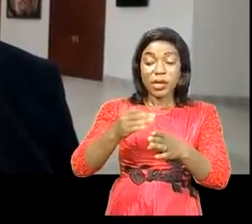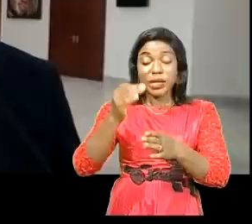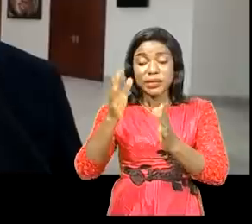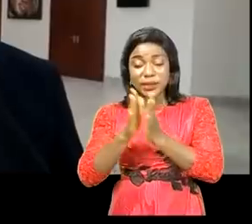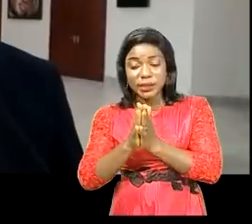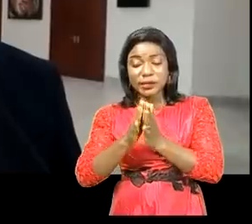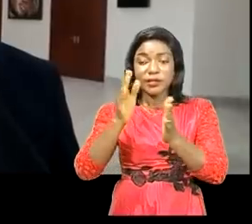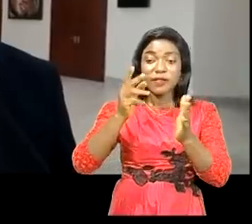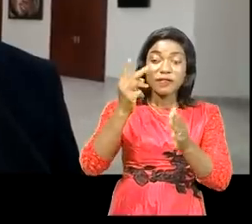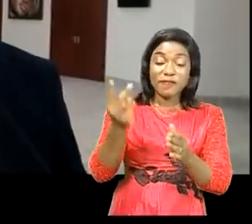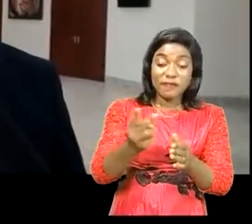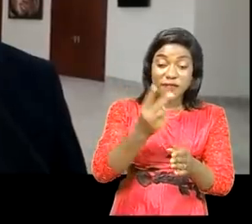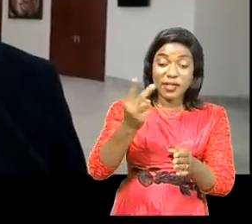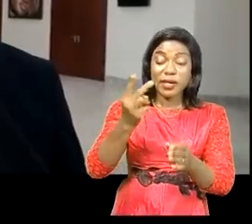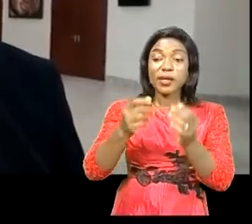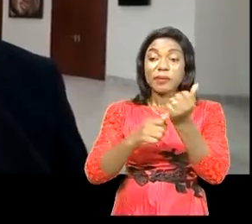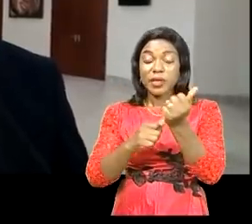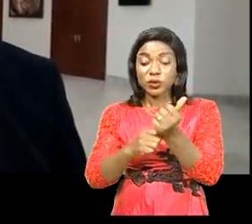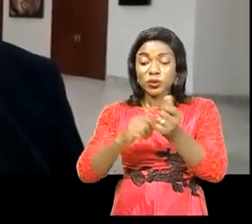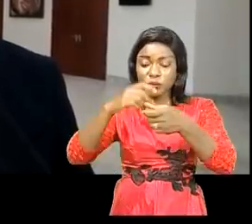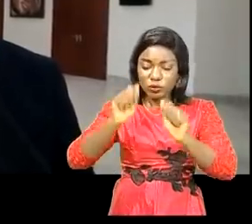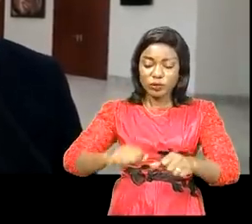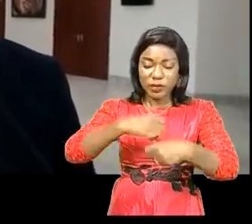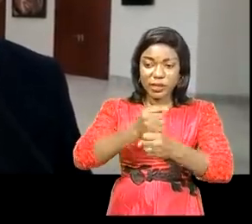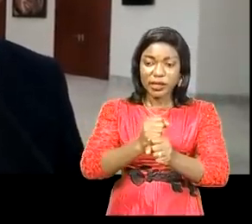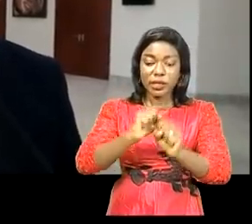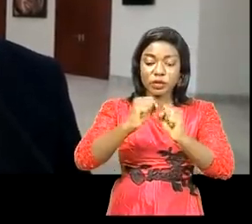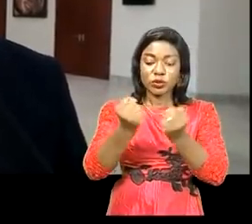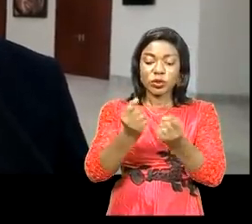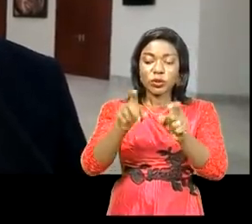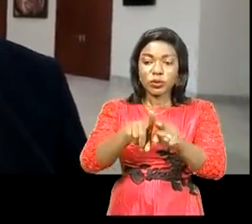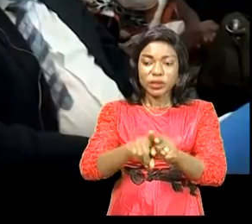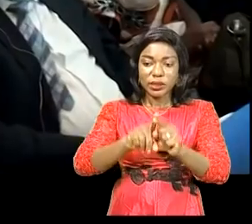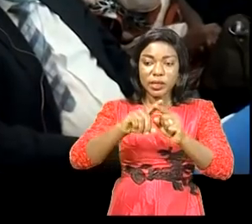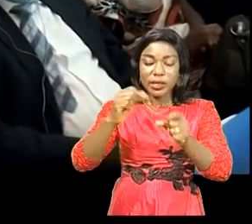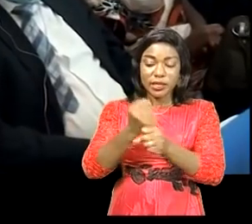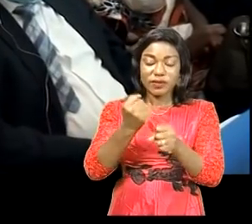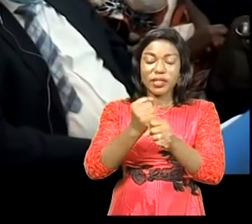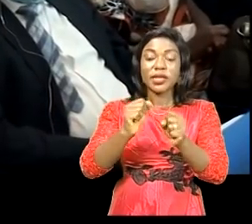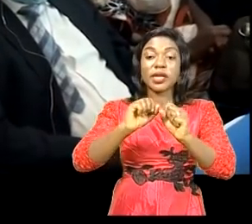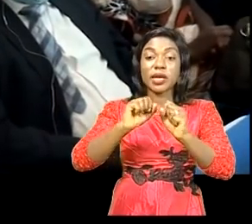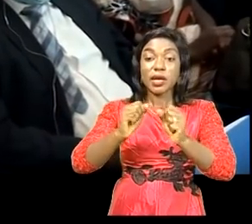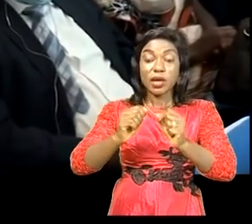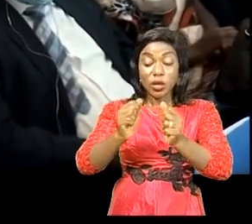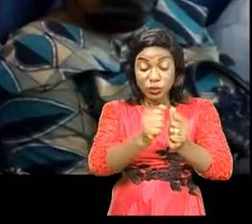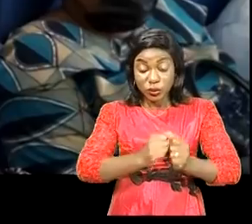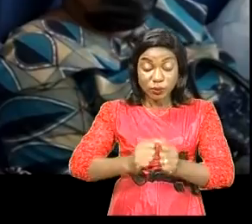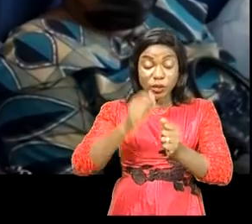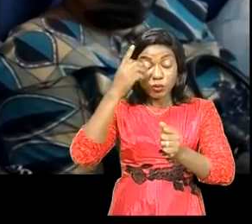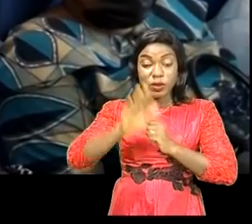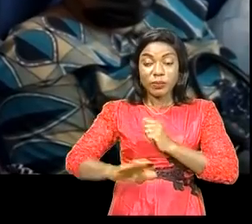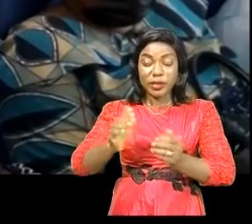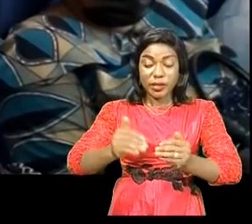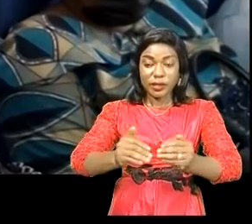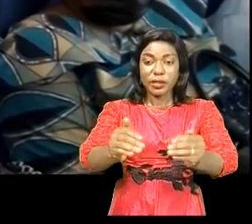les met ensemble, ils créent une entreprise dans laquelle ils peuvent travailler ensemble. Comme ça, le pays va de l'avant. Nous voulons que le